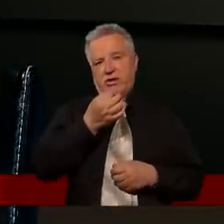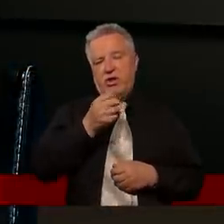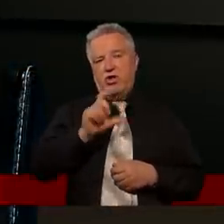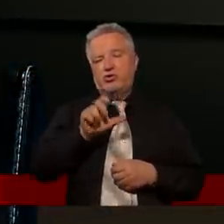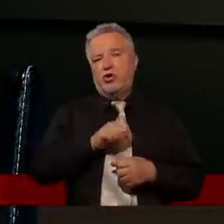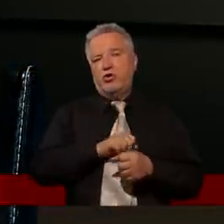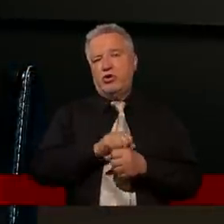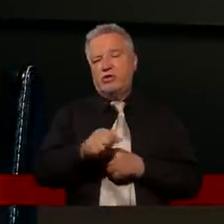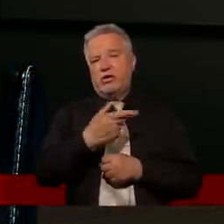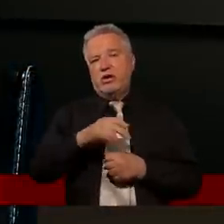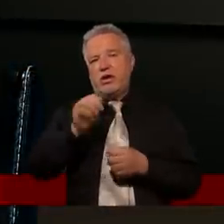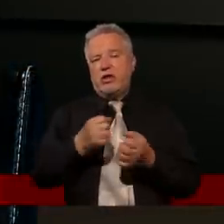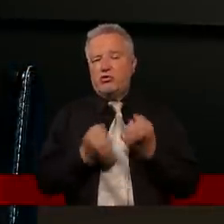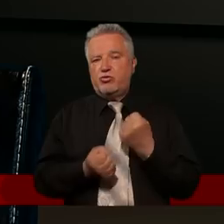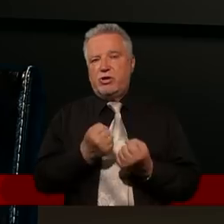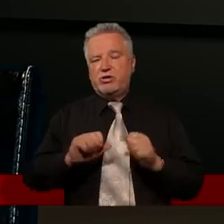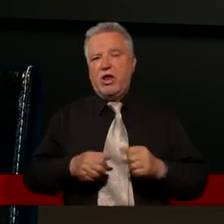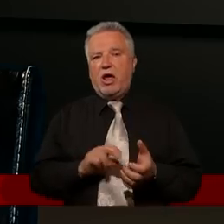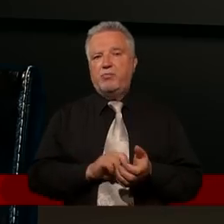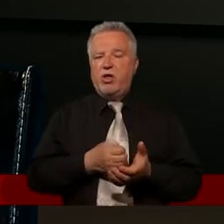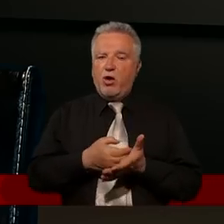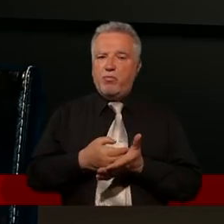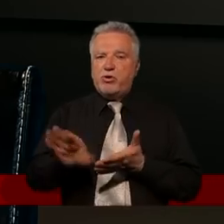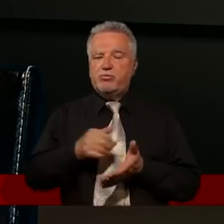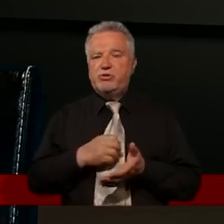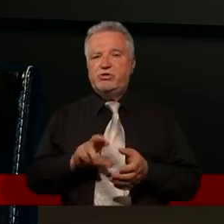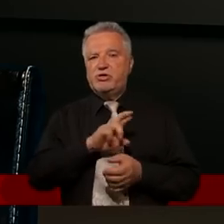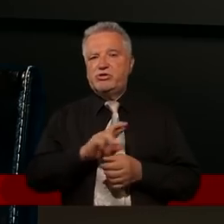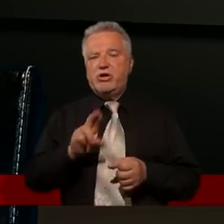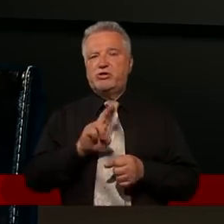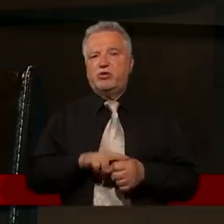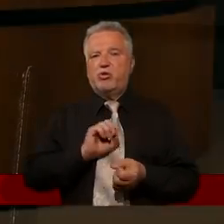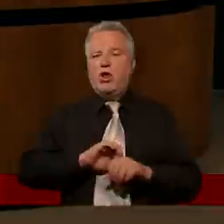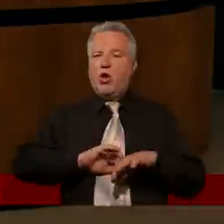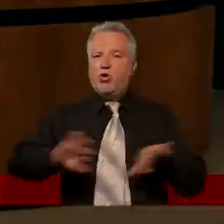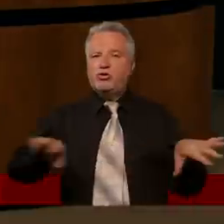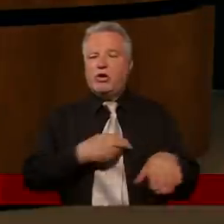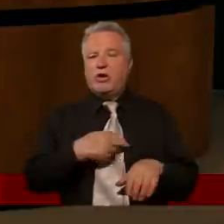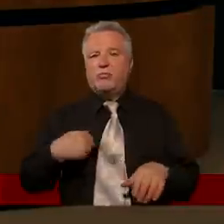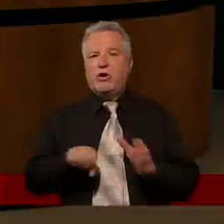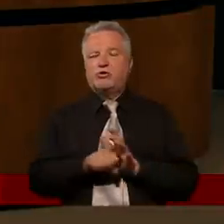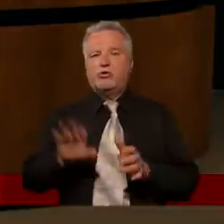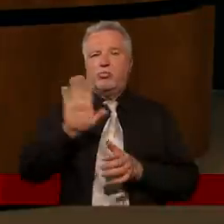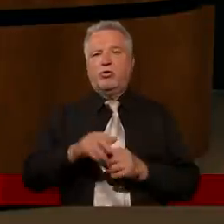najtrudniejsze w tym, żeby się pozbyć rzeczy, które nas oddzielają od Boga? Przucie straty.